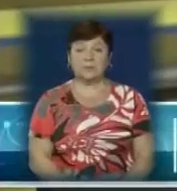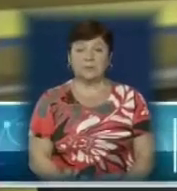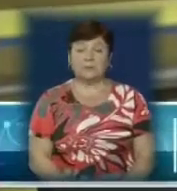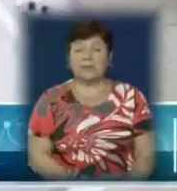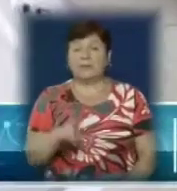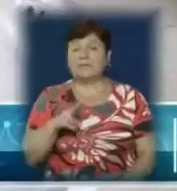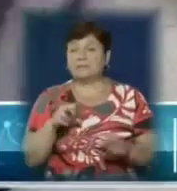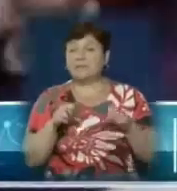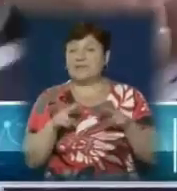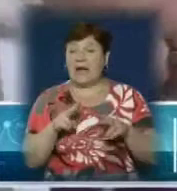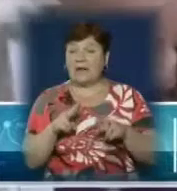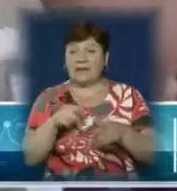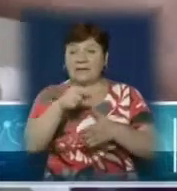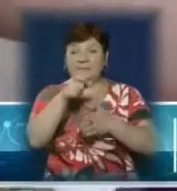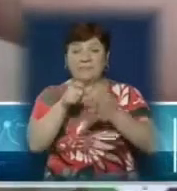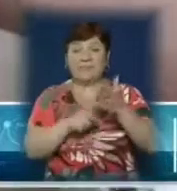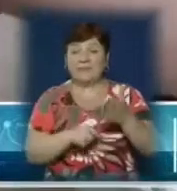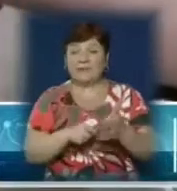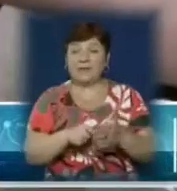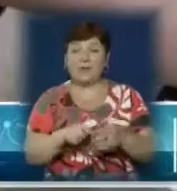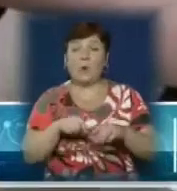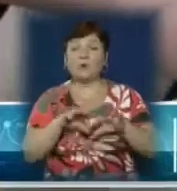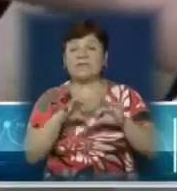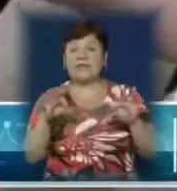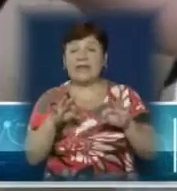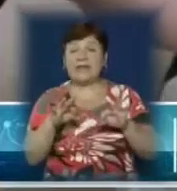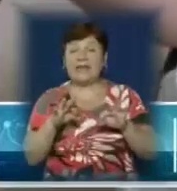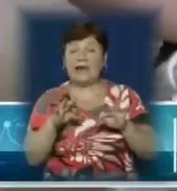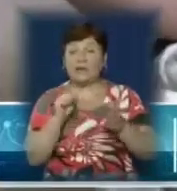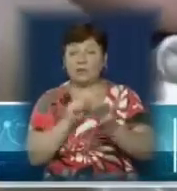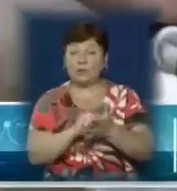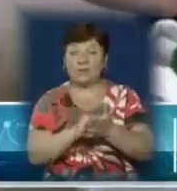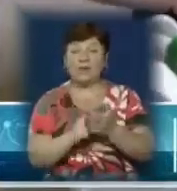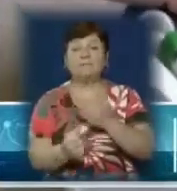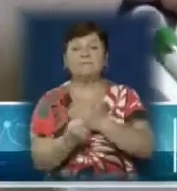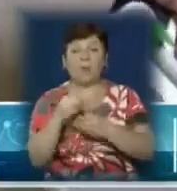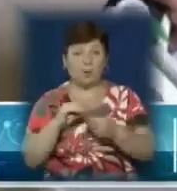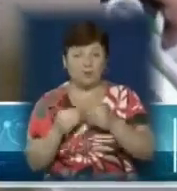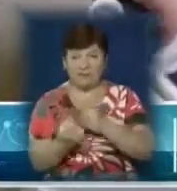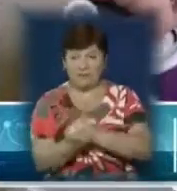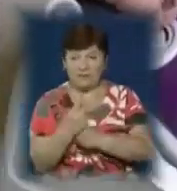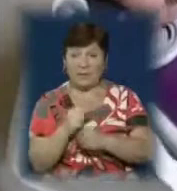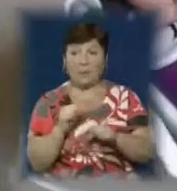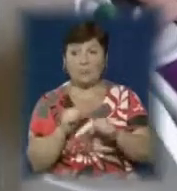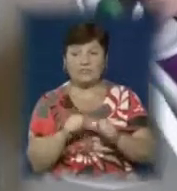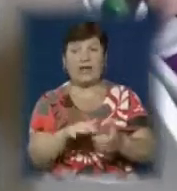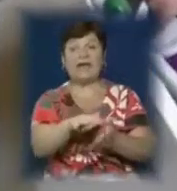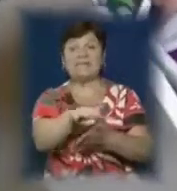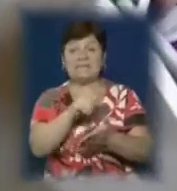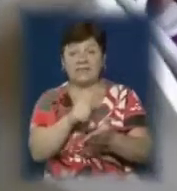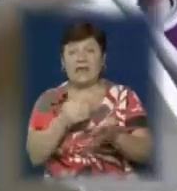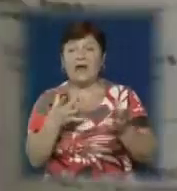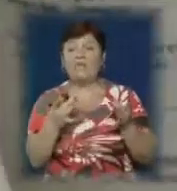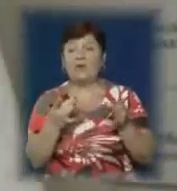Це спеціальна стрічка. За допомогою праски ми склеюємо документи. Якщо у подальшому виникне якась проблема, цю стрічку можна зняти з допомогою